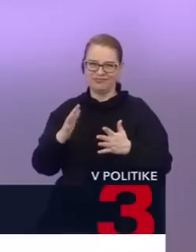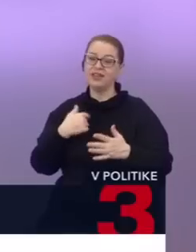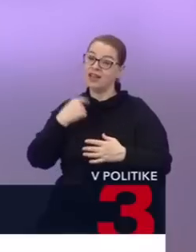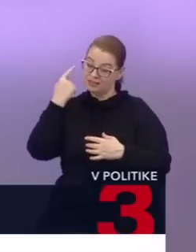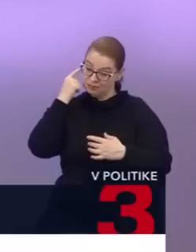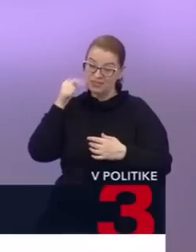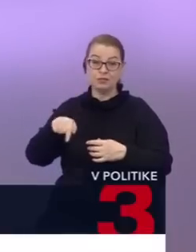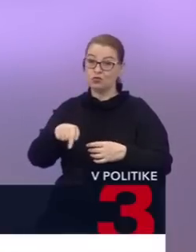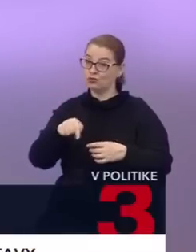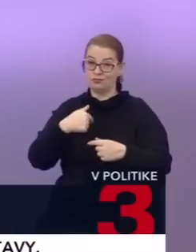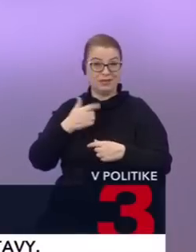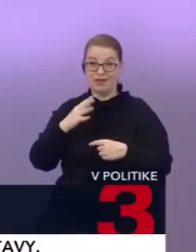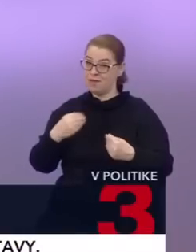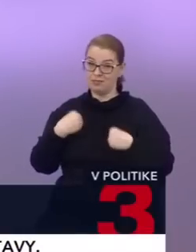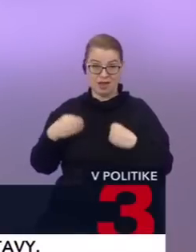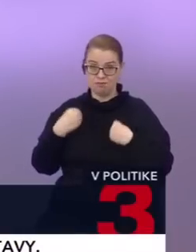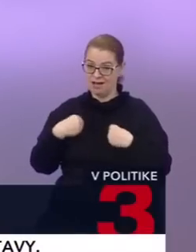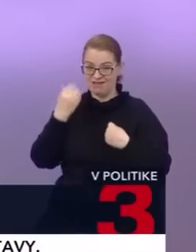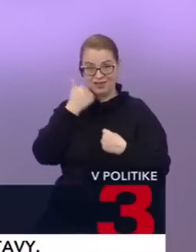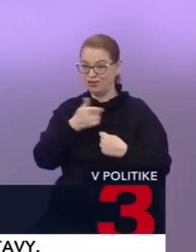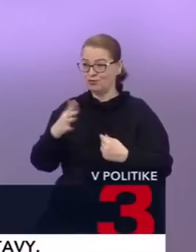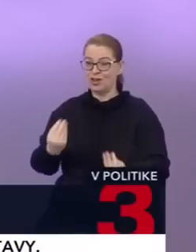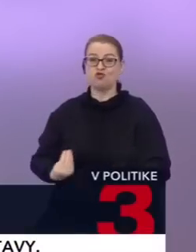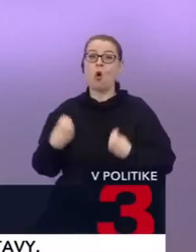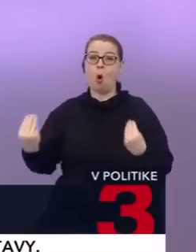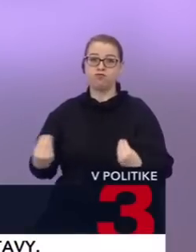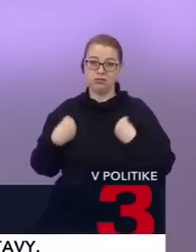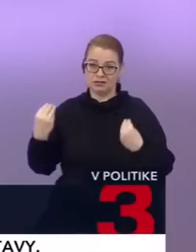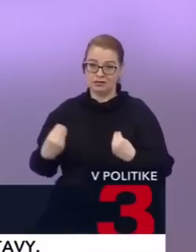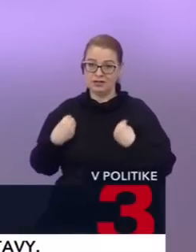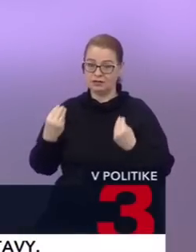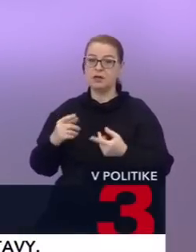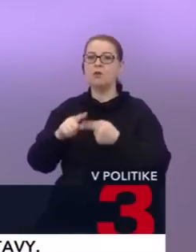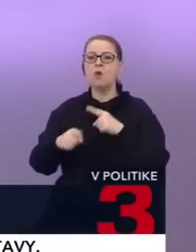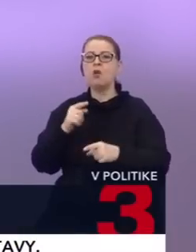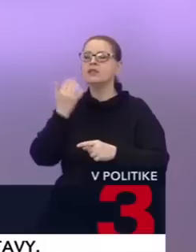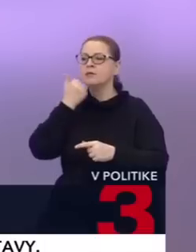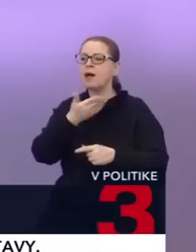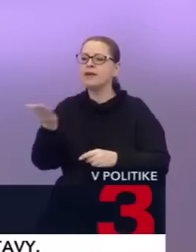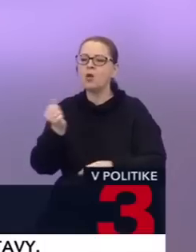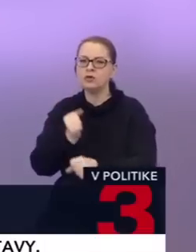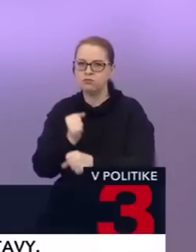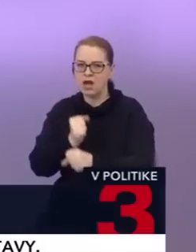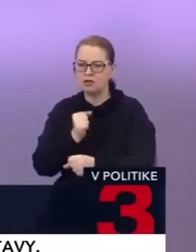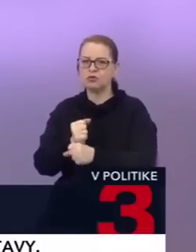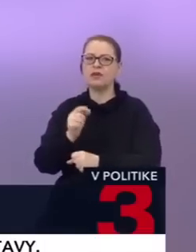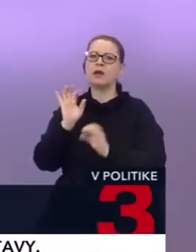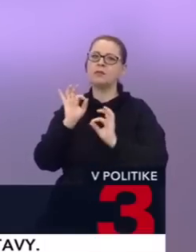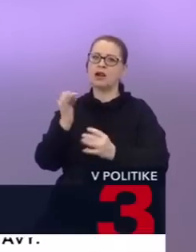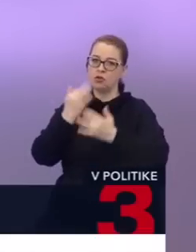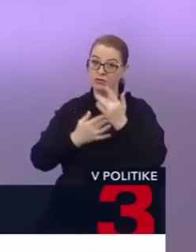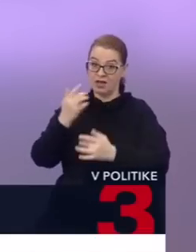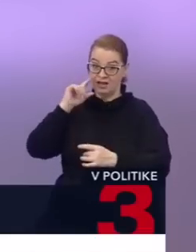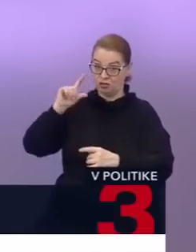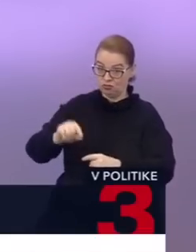že politik tu nie je na to, aby ľudí zabával. Toto nie je showbiznis. Politik je tu na to, aby pre ľudí pracoval, aby mal výsledky. A ak je to nudné,